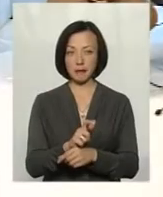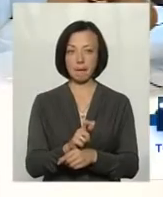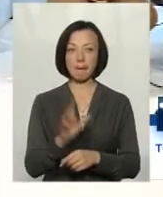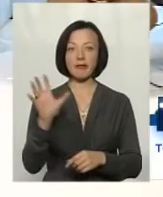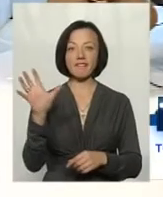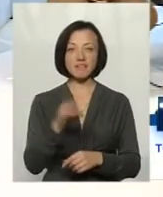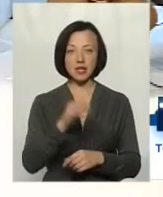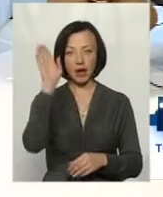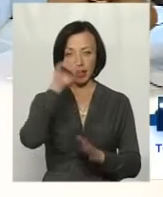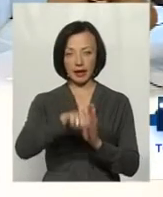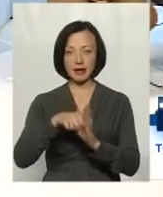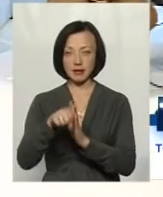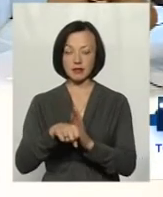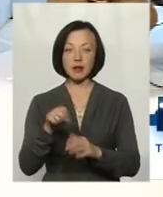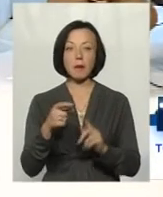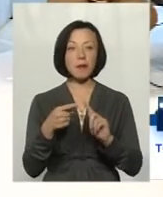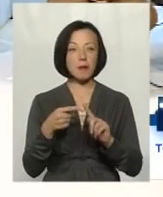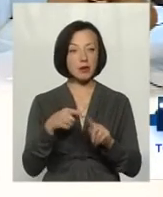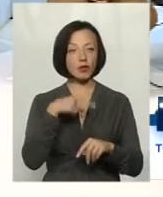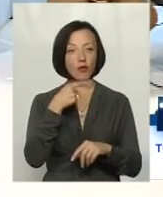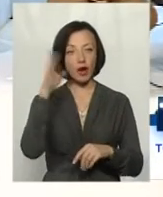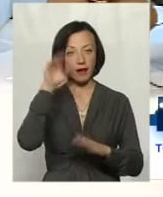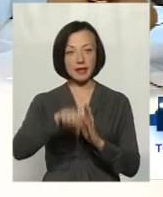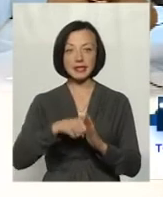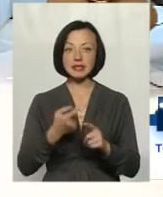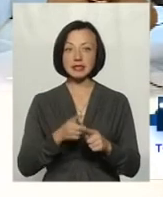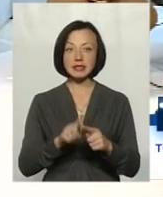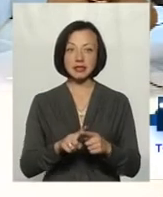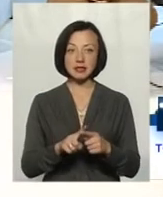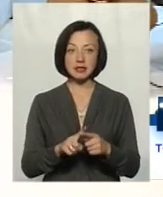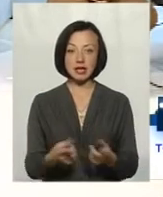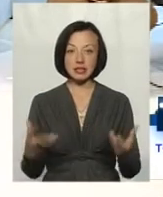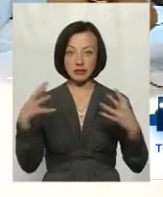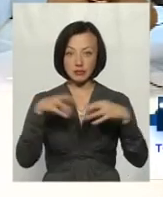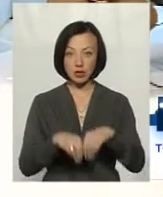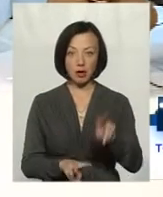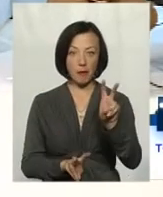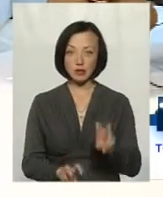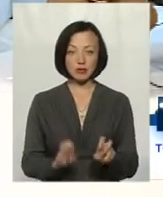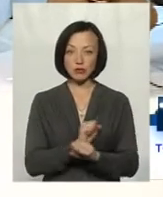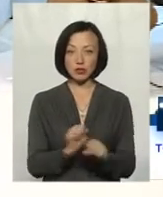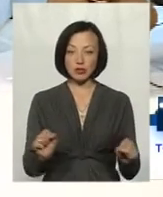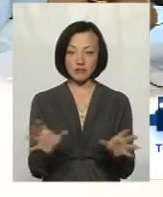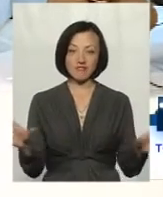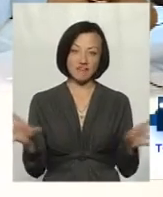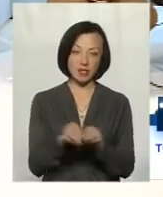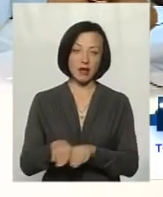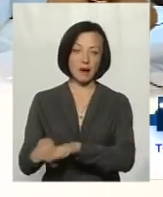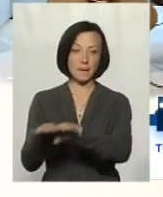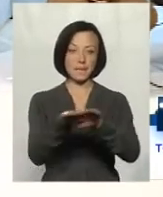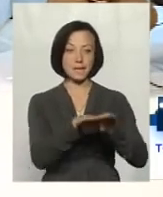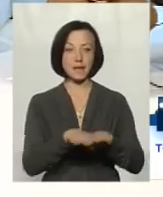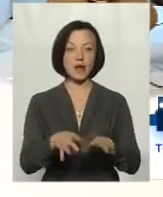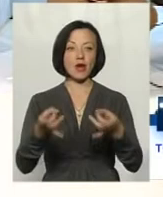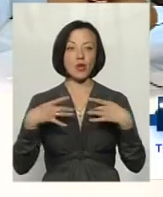всіх криницях. По-перше, ми говоримо про криницю. Криниця – це збірне таке поняття, не можна всі криниці під... Давайте Ви нам